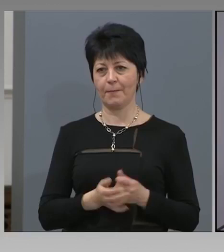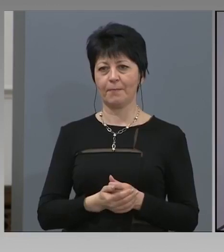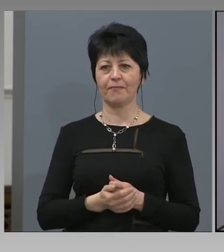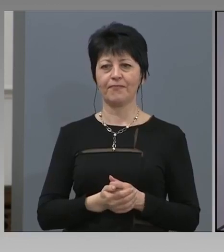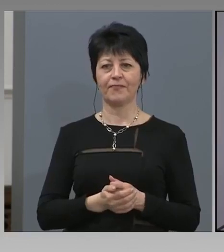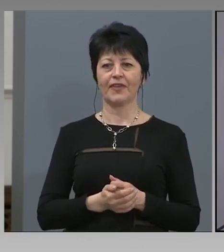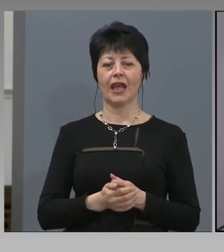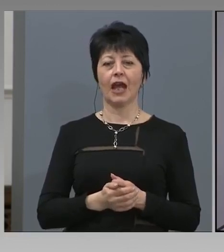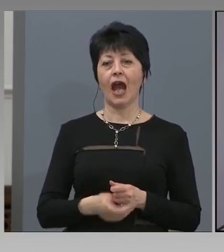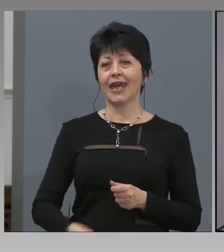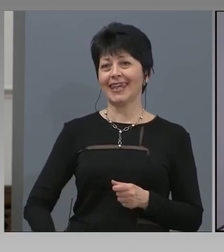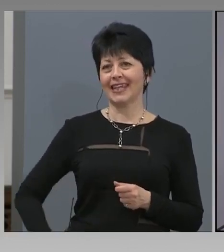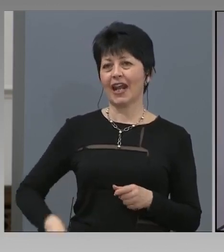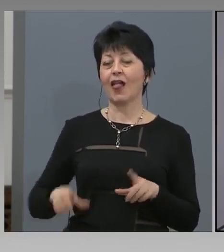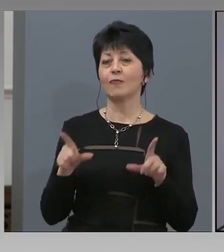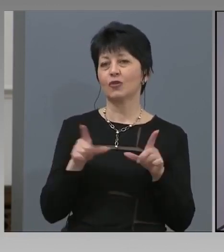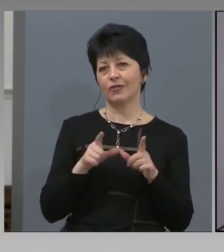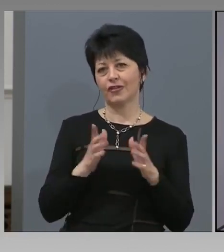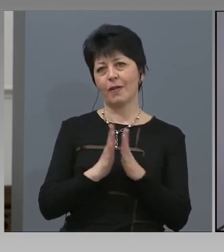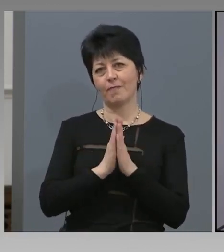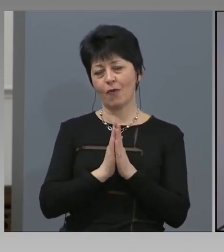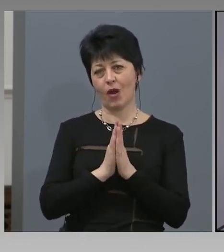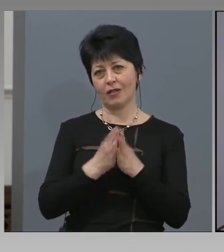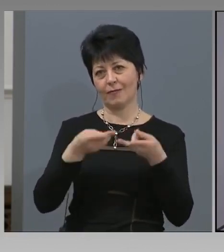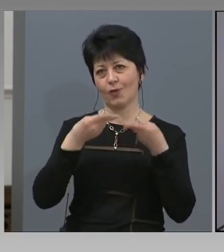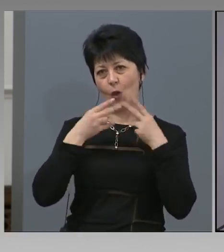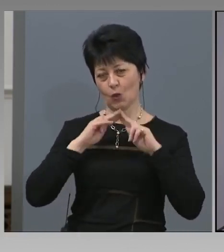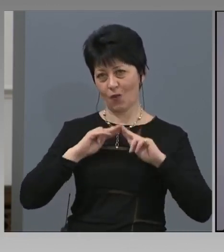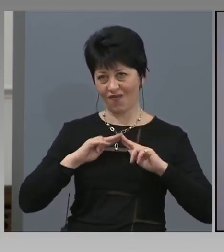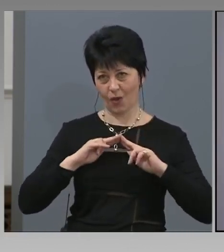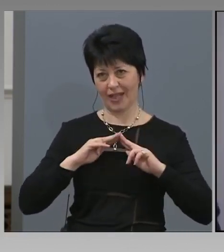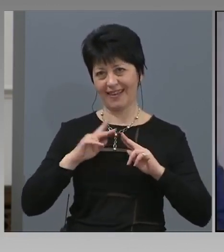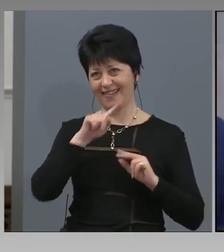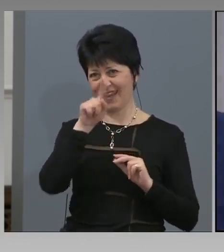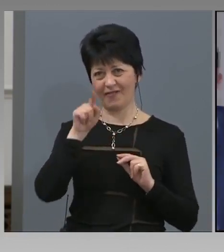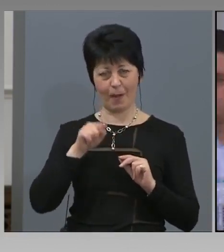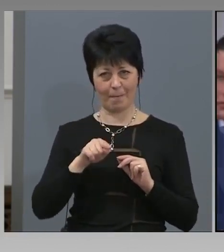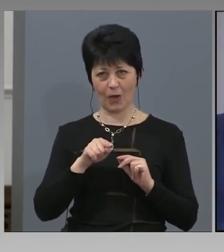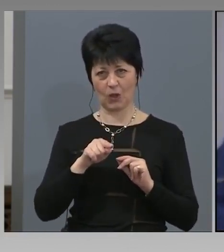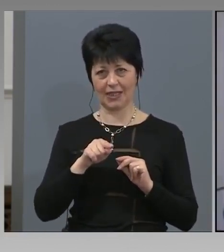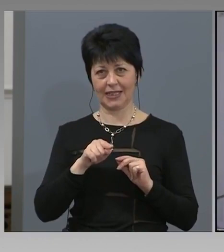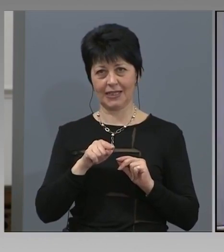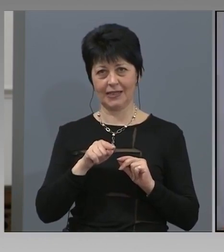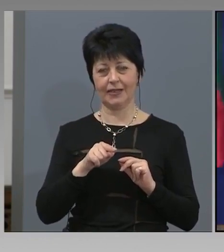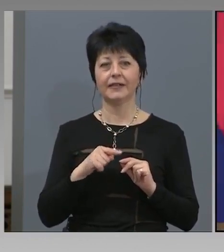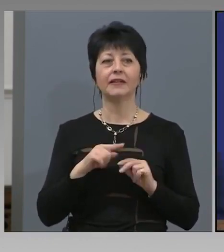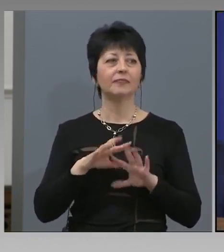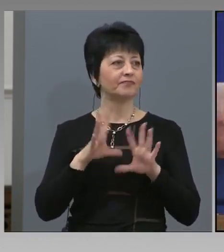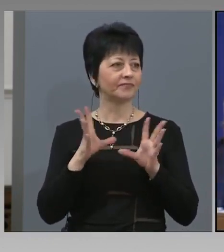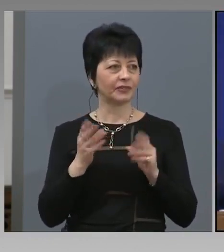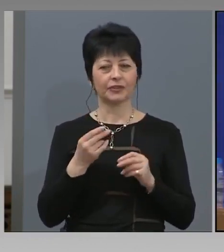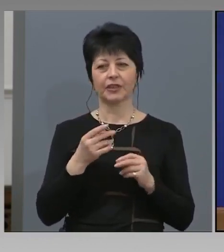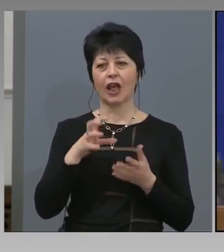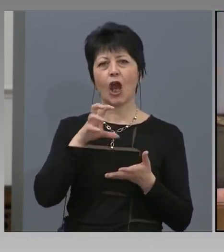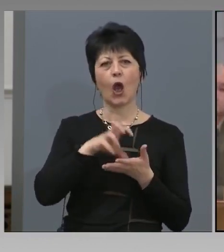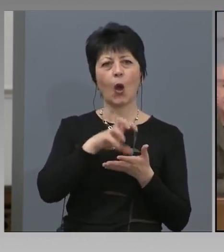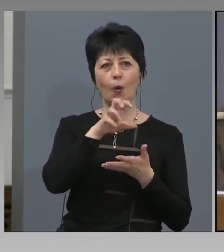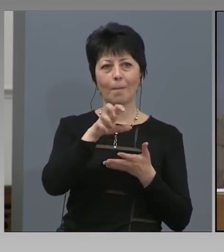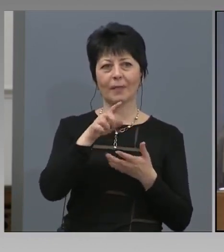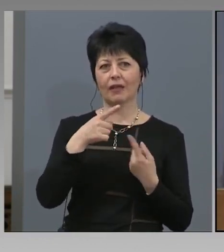Единално Тъвчиски, моля Ви да ми отговорите на въпрос. Всякакви груби заявяват бройки, заразени,